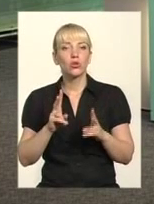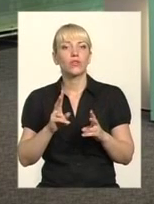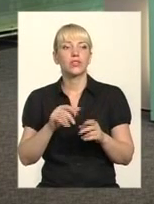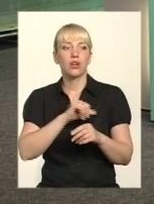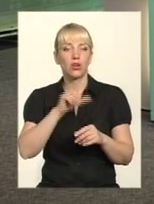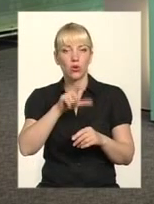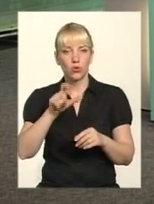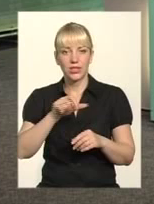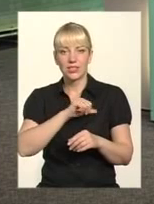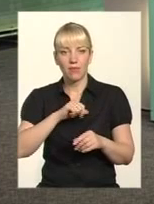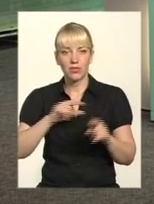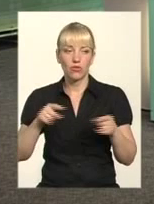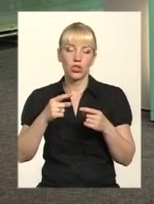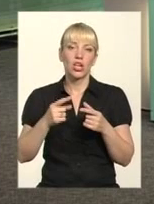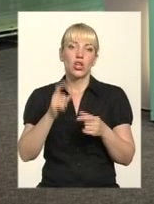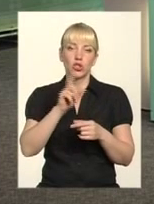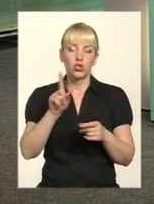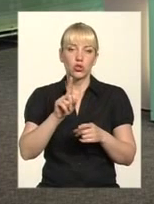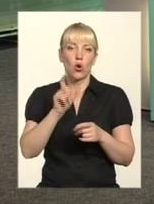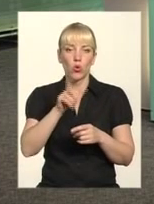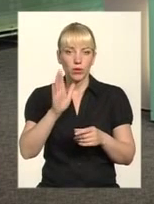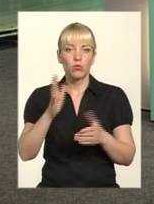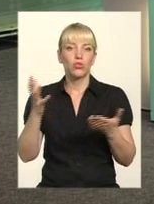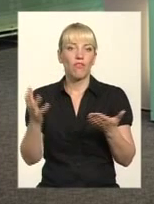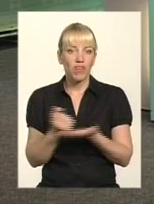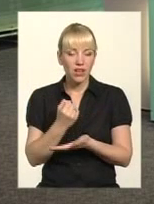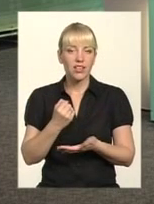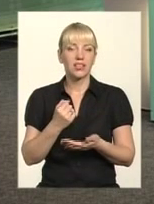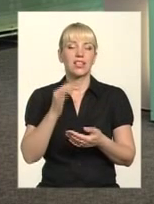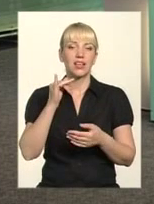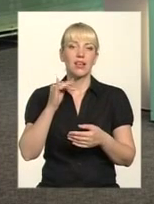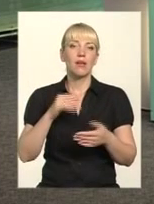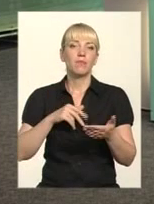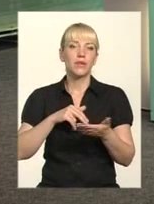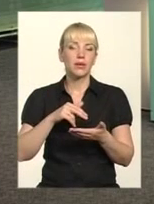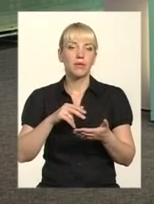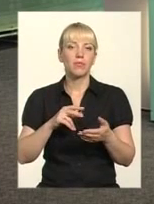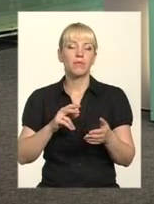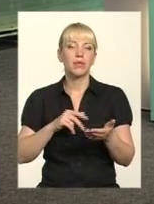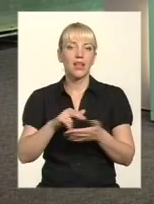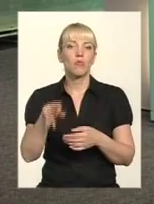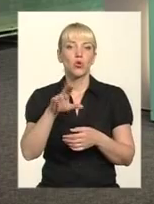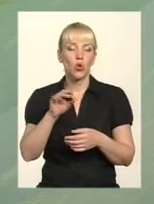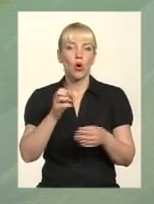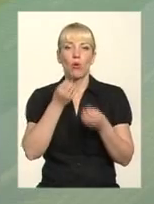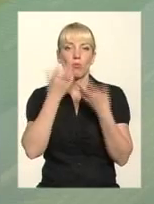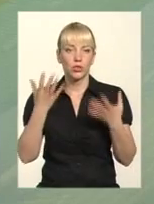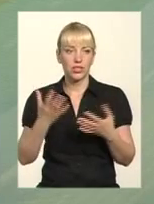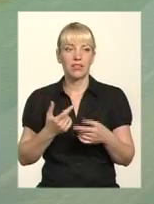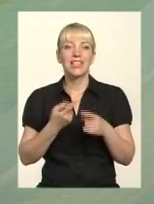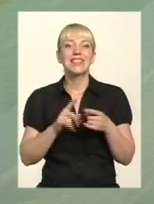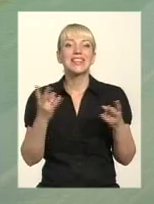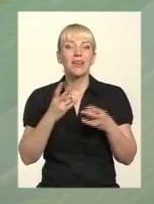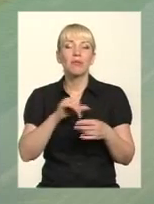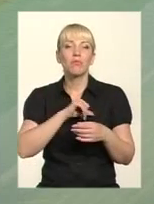самі люди, виграють усі. Звичайно. І дійдемо ми до того позитиву. Саме главное – ініціатива будинку, тому що ніхто ж не прийде, вам не поможе.